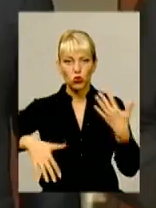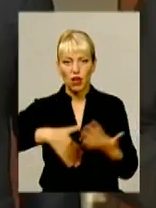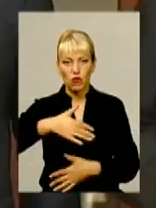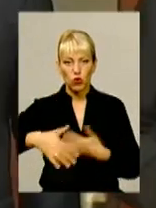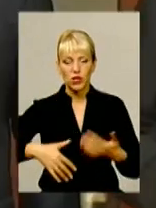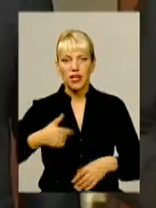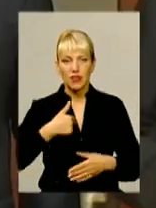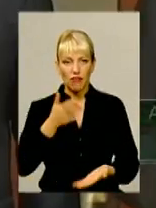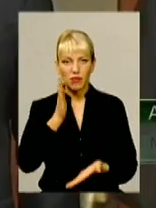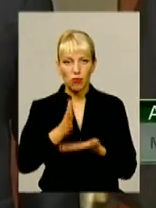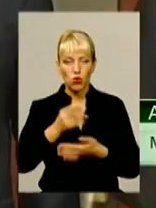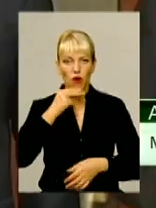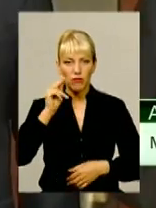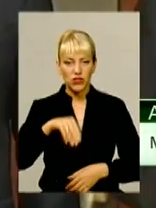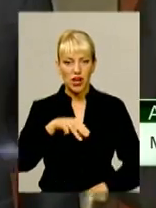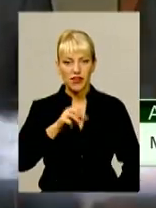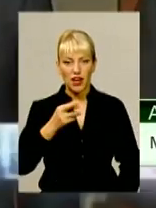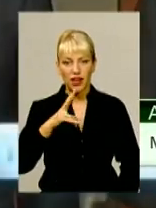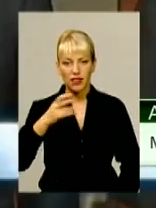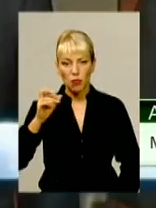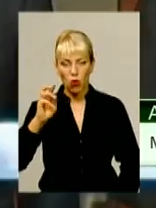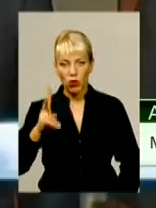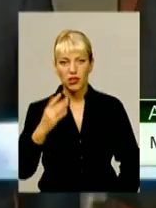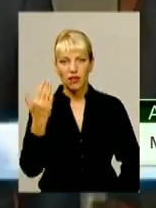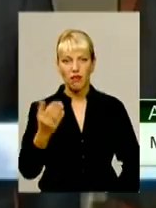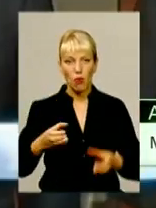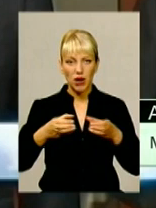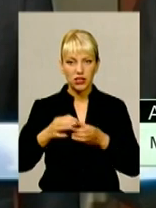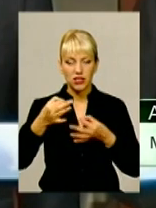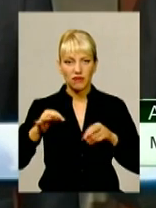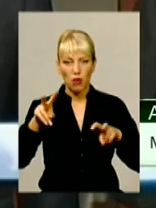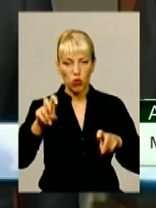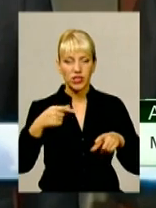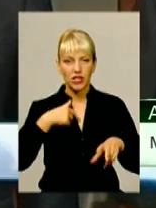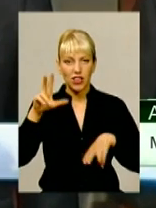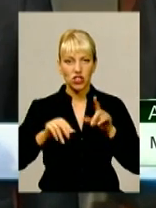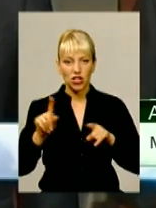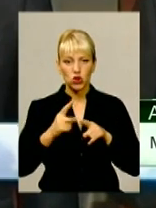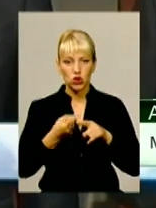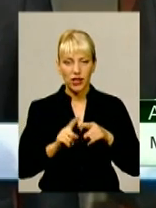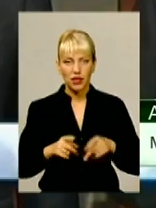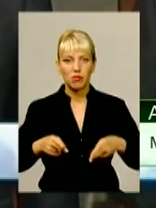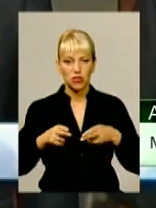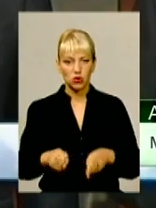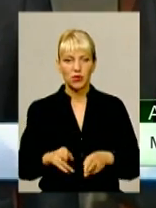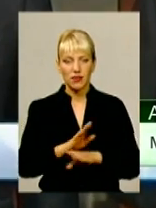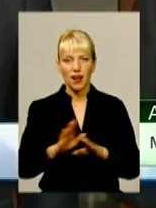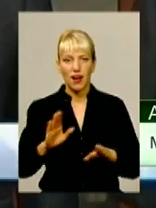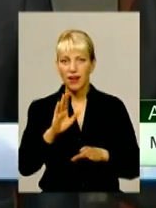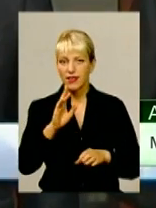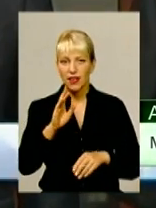Я впрямо обвиняю Олега Тягнебога і його партію «Свобода». Я вважаю, що це виступлення, а не політична опозиція.